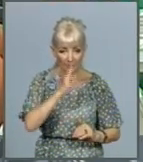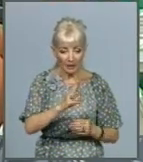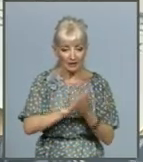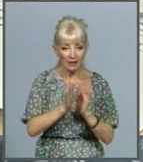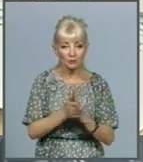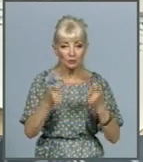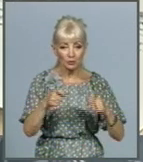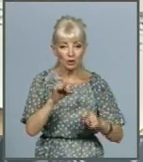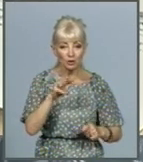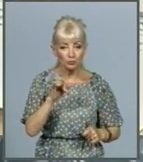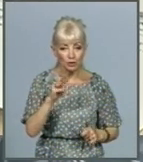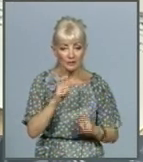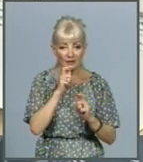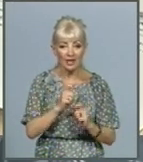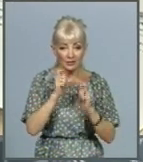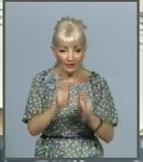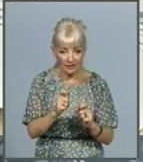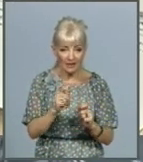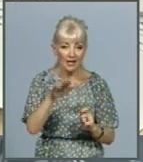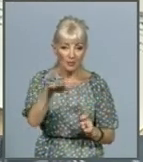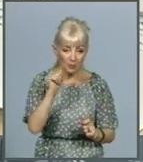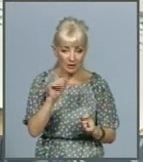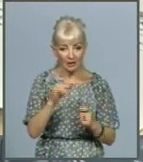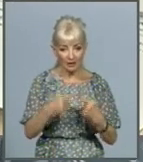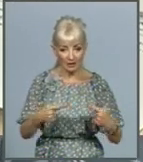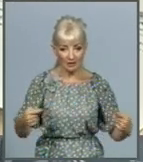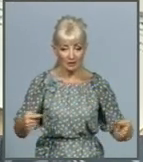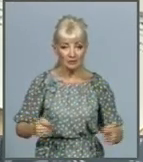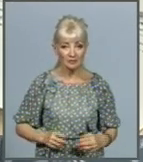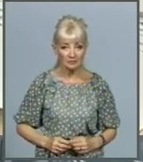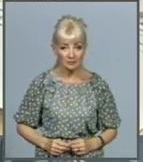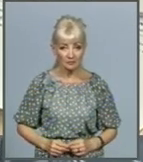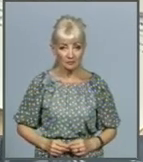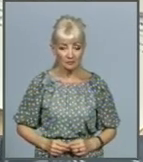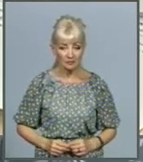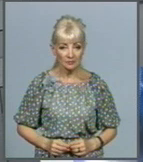дарування, позики тощо. Юлія Біла та Євген Клочко, Харківське Ізвісті.